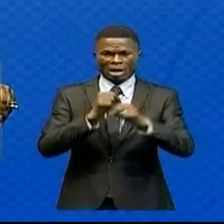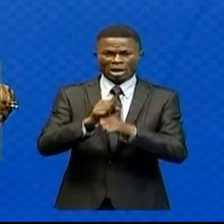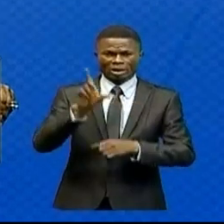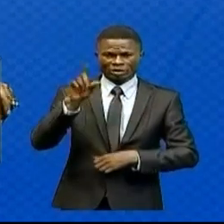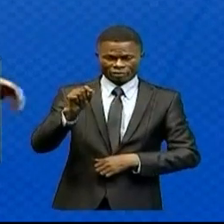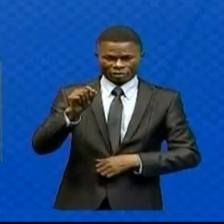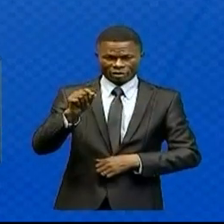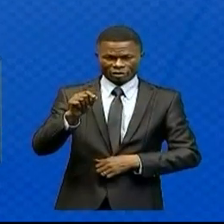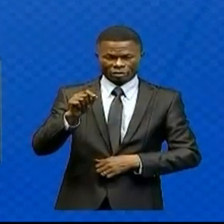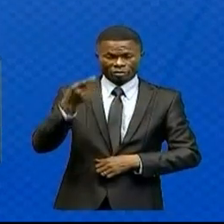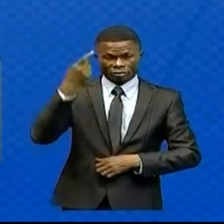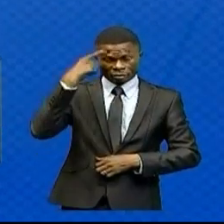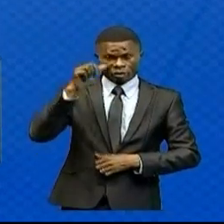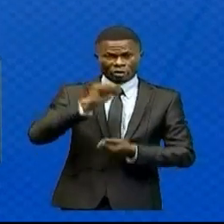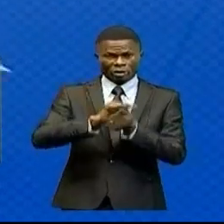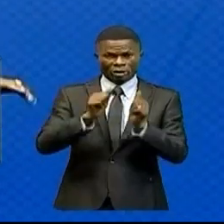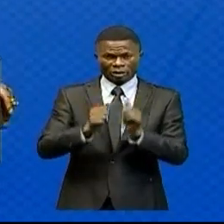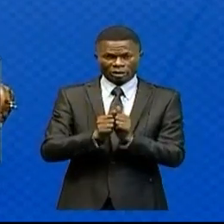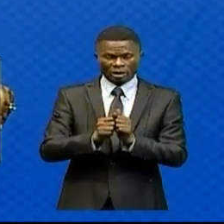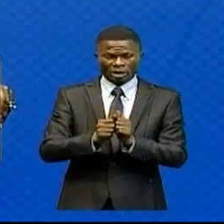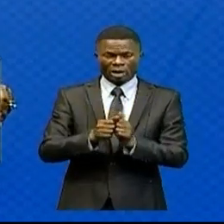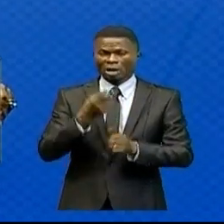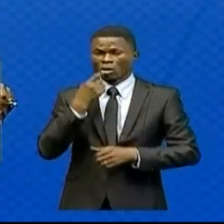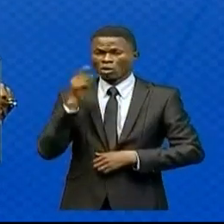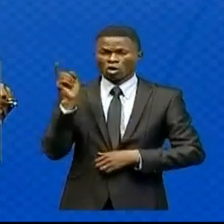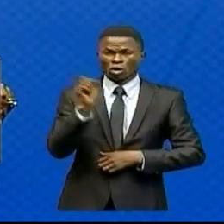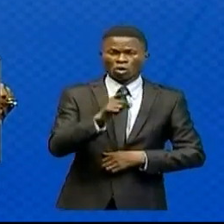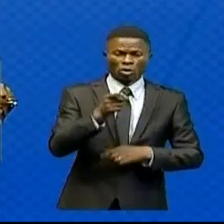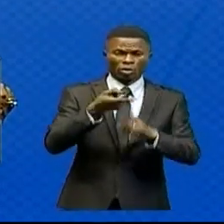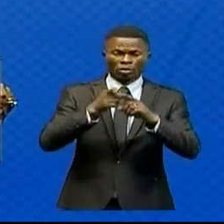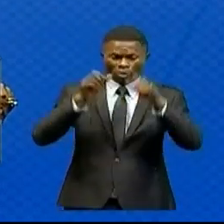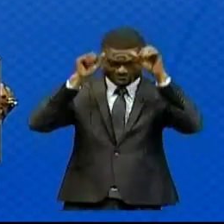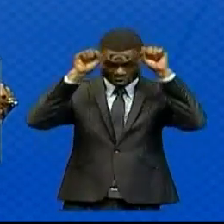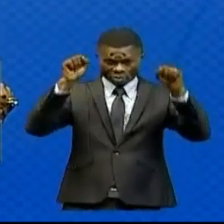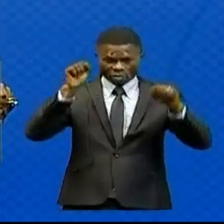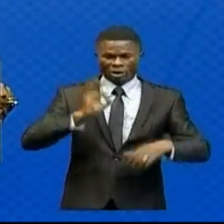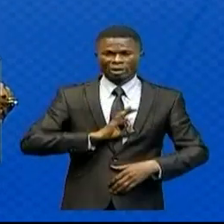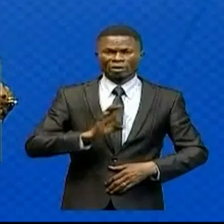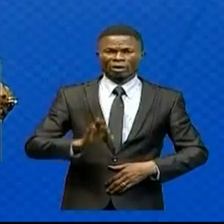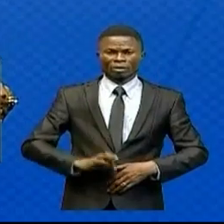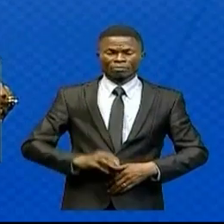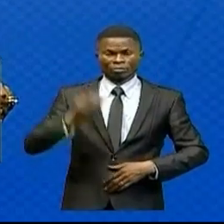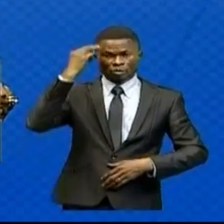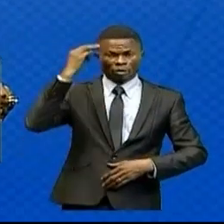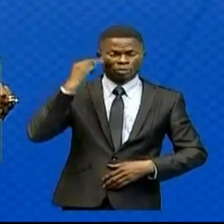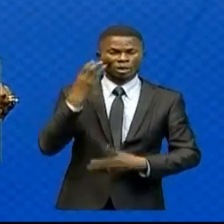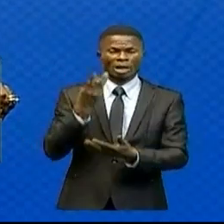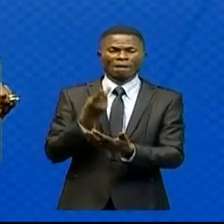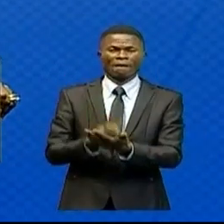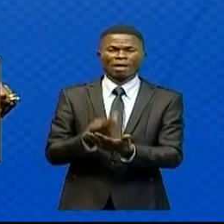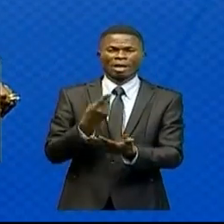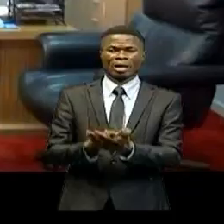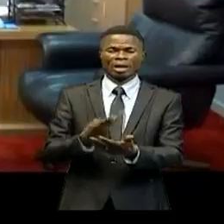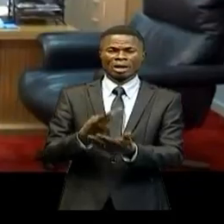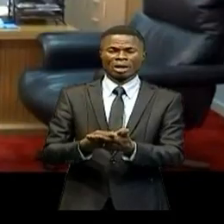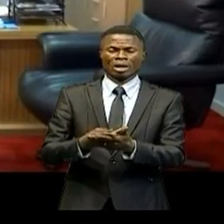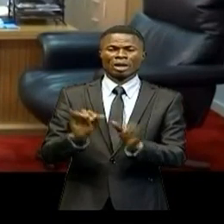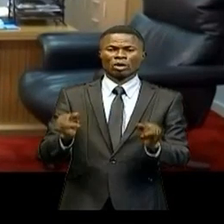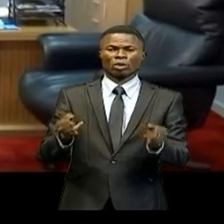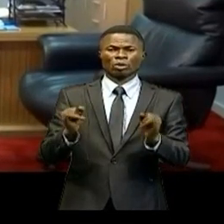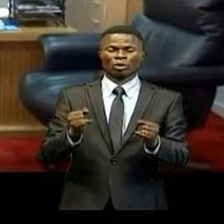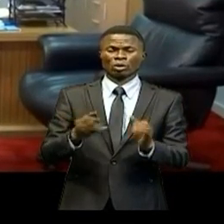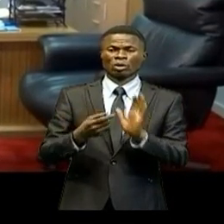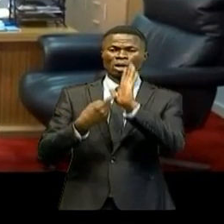Faisant suite à l'instruction du président de la République, le ministre des Sports et Loisirs a